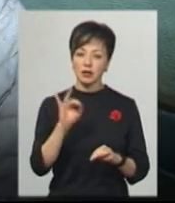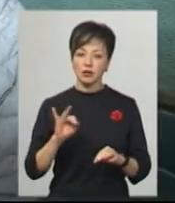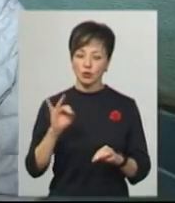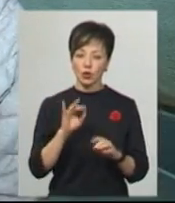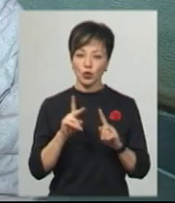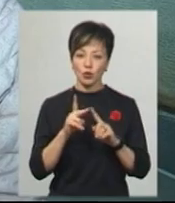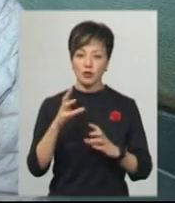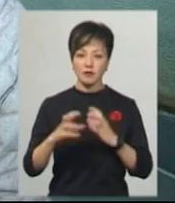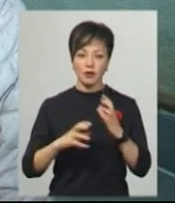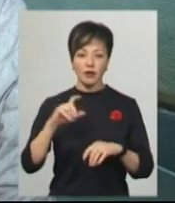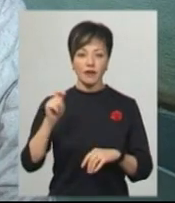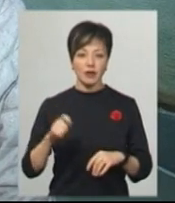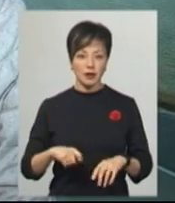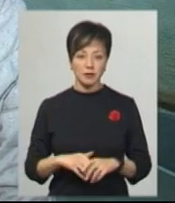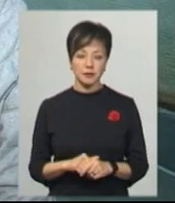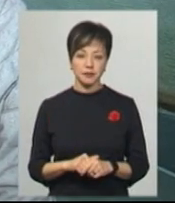світової війни.